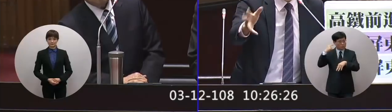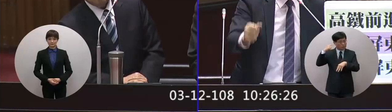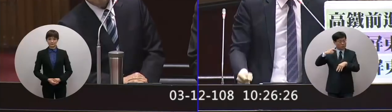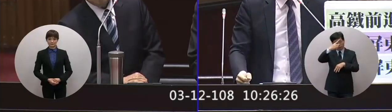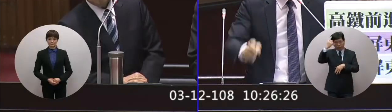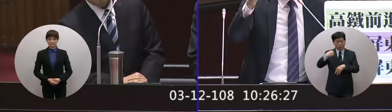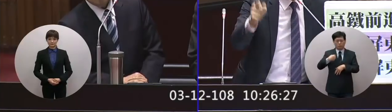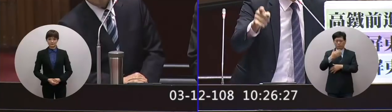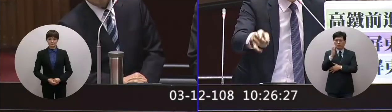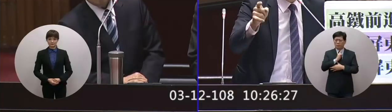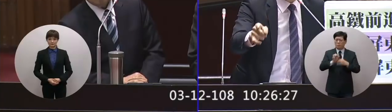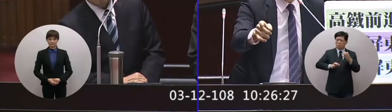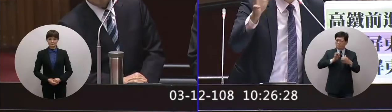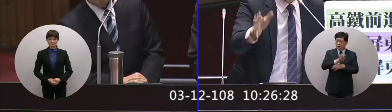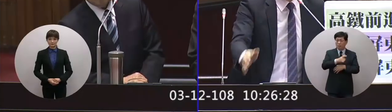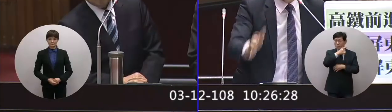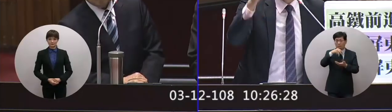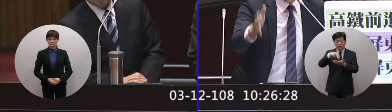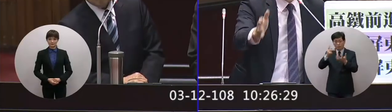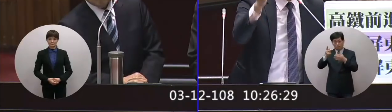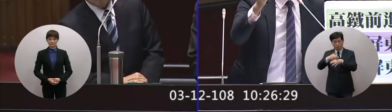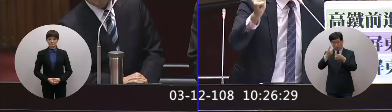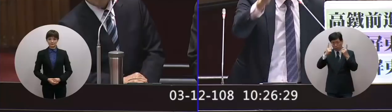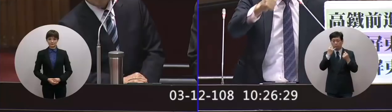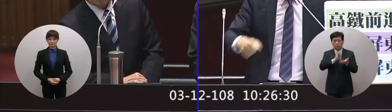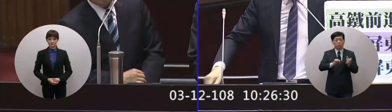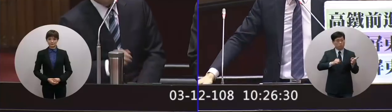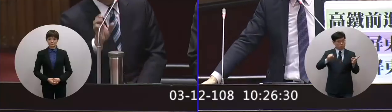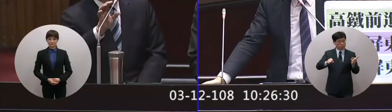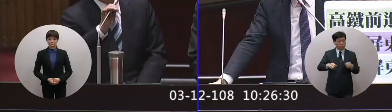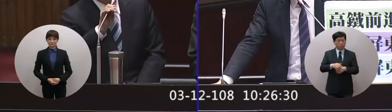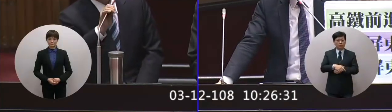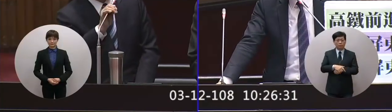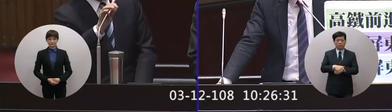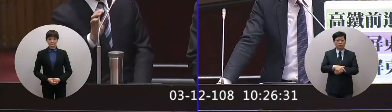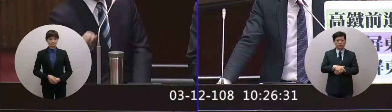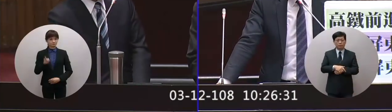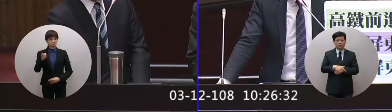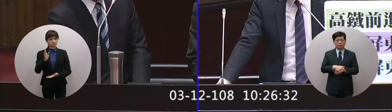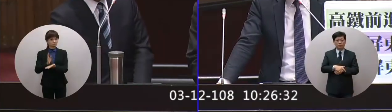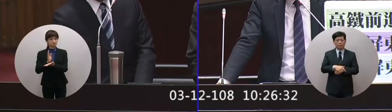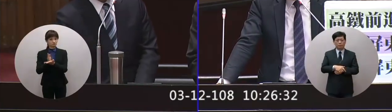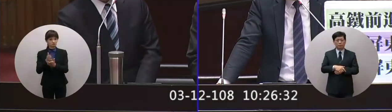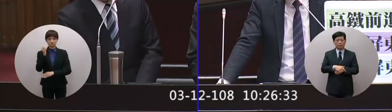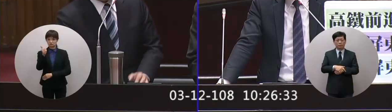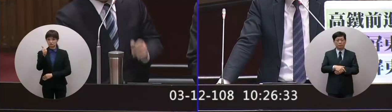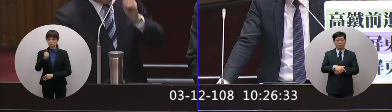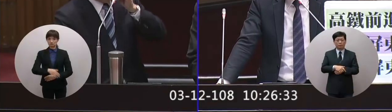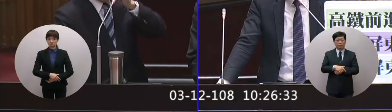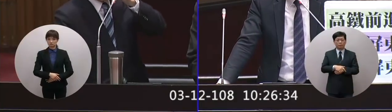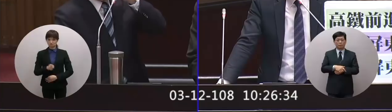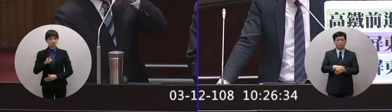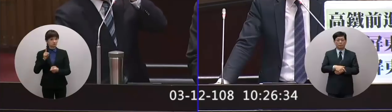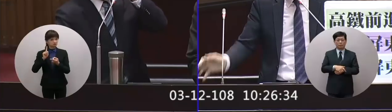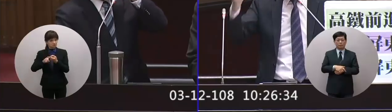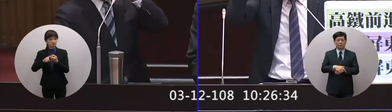國家投資的設備私立的技高也可以使用院長你同不同意你這段說得很好你這段說得